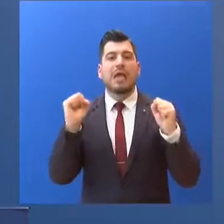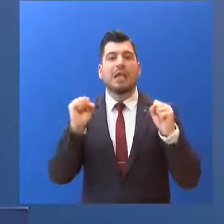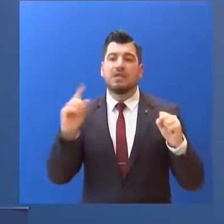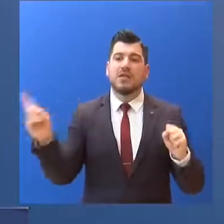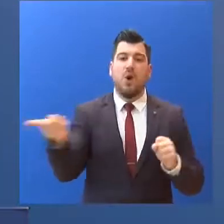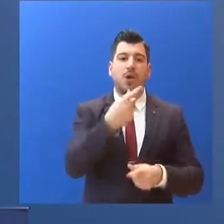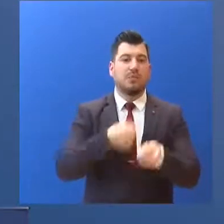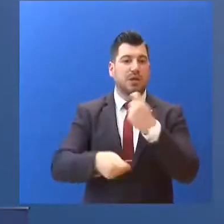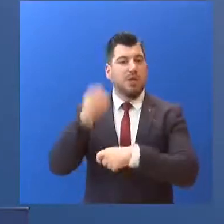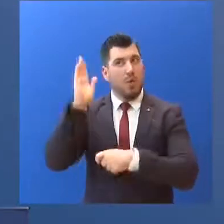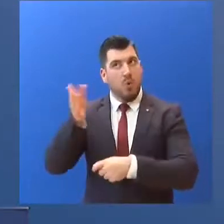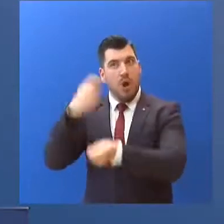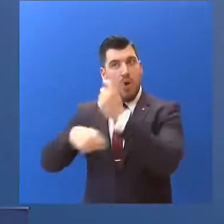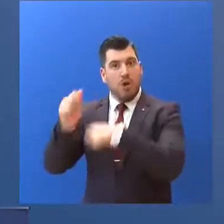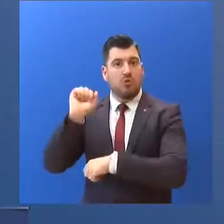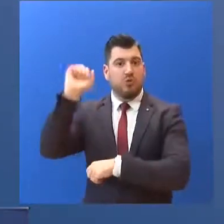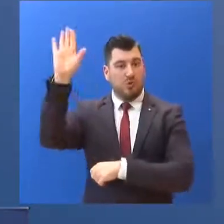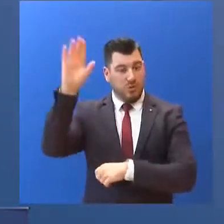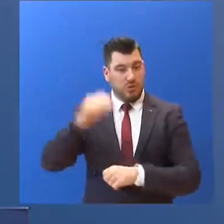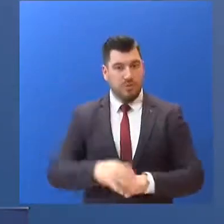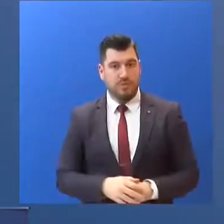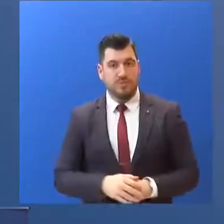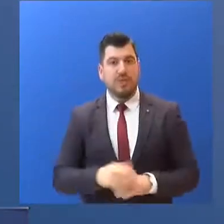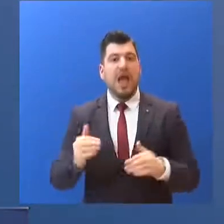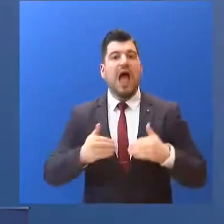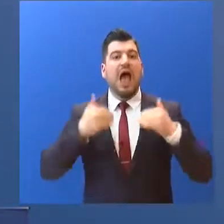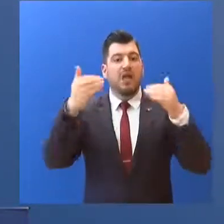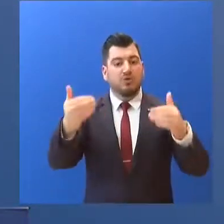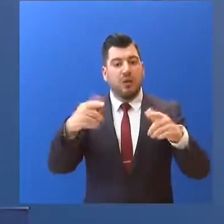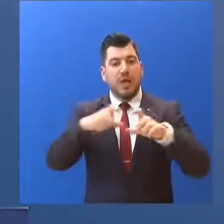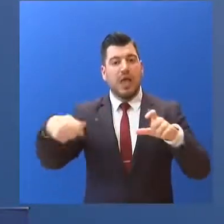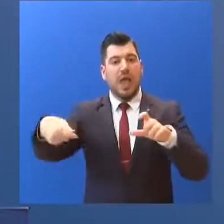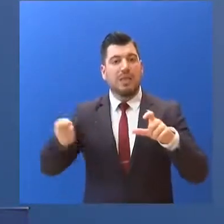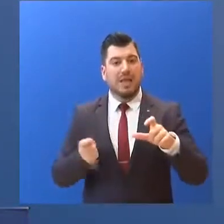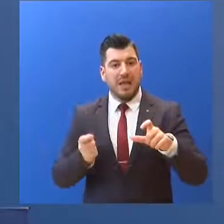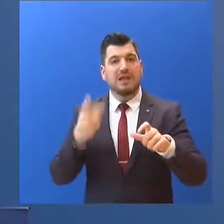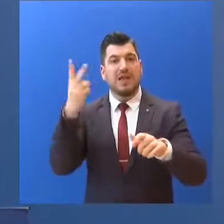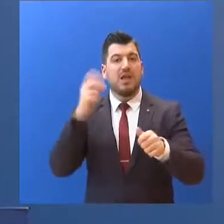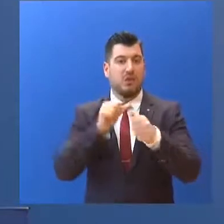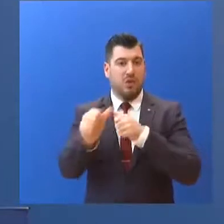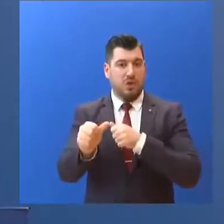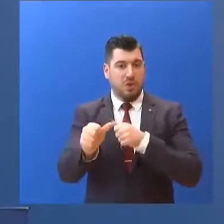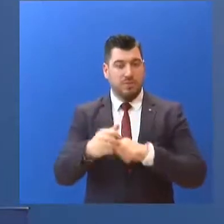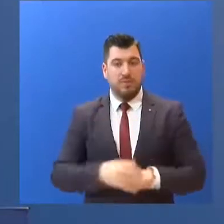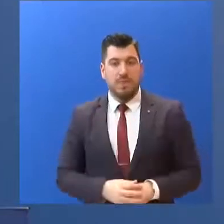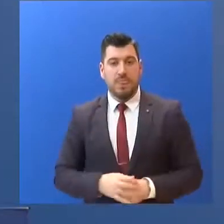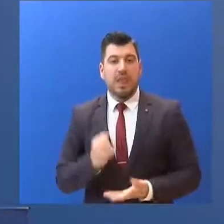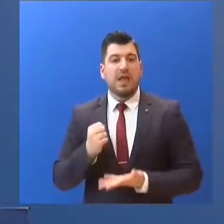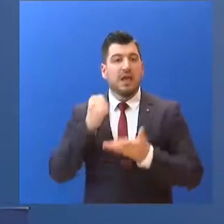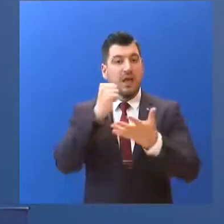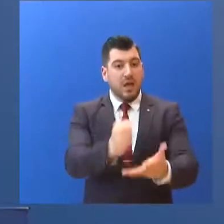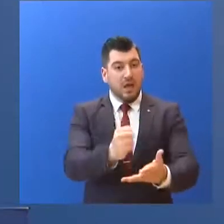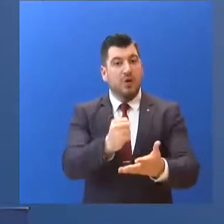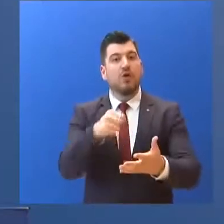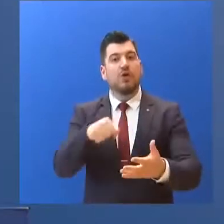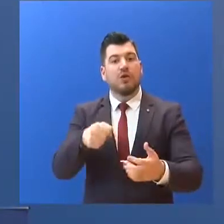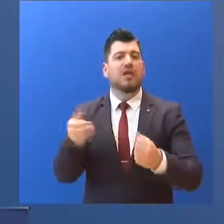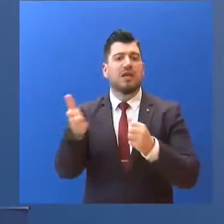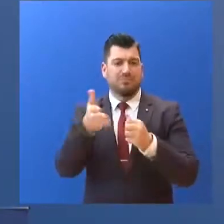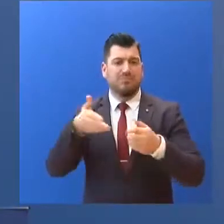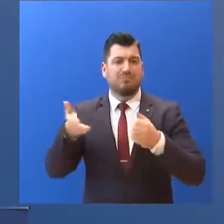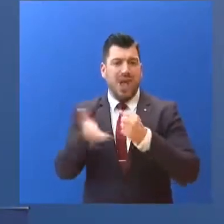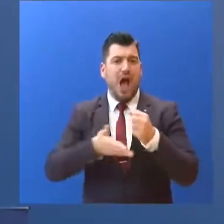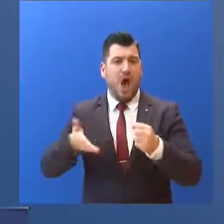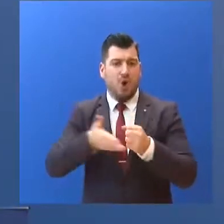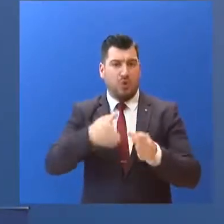Αναστολή... μέχρι τις 31 Μαΐου... της λήξης των επιταγών. Χρηματοδότηση κλάδων του πρωτογενού στομέα... και επίσπευση των